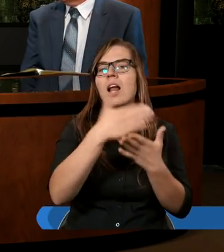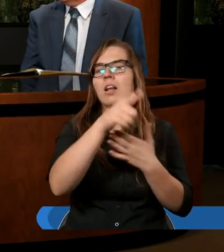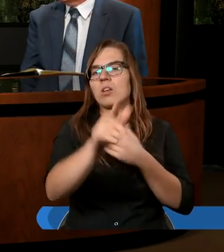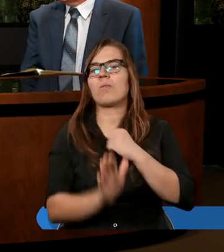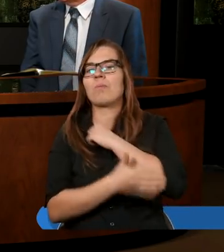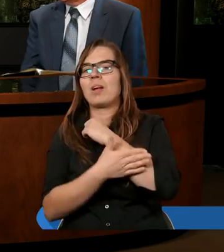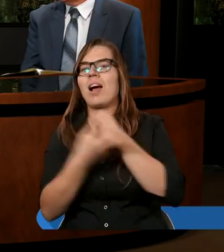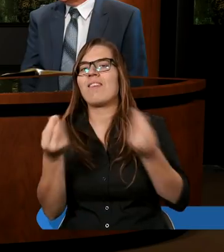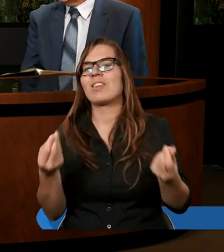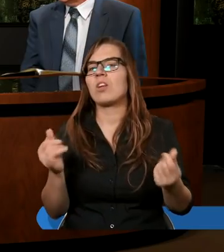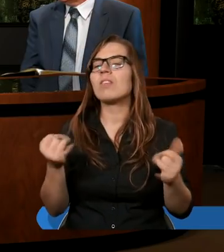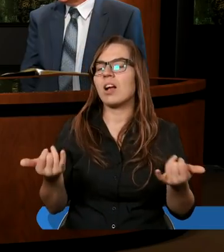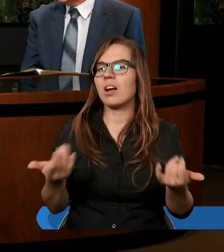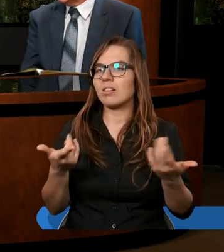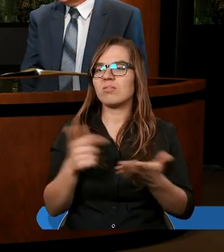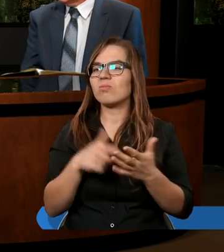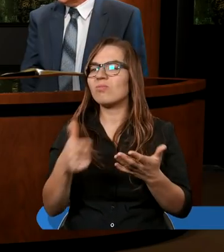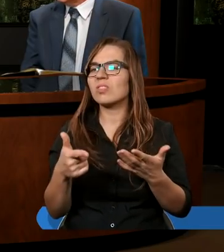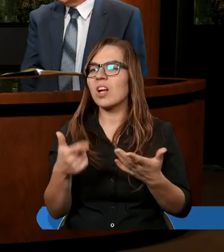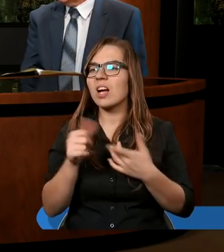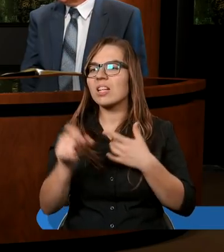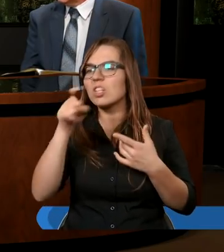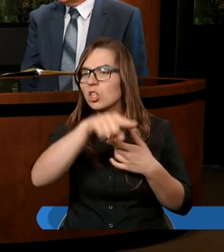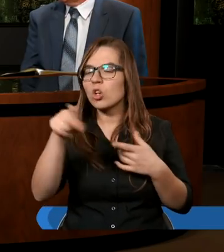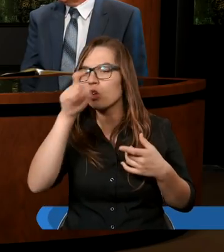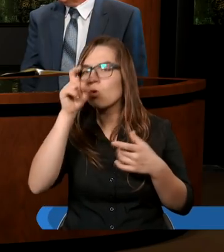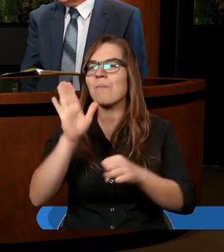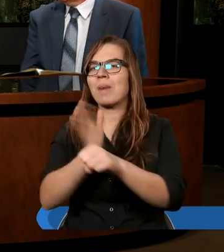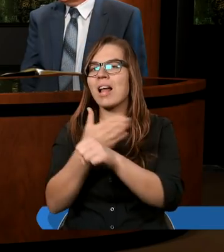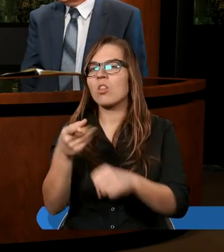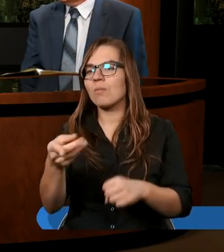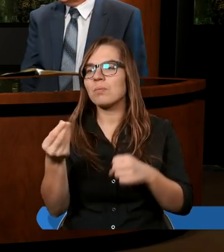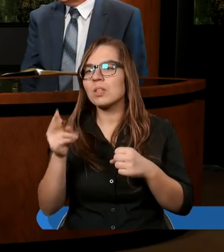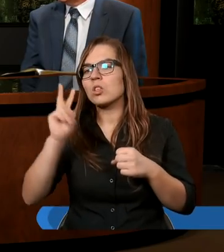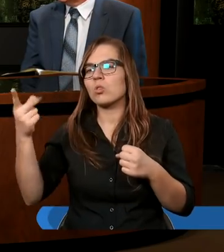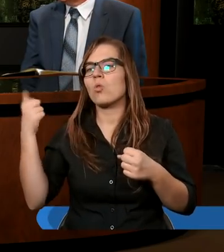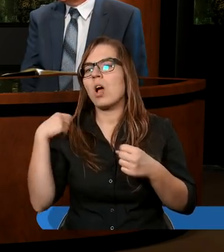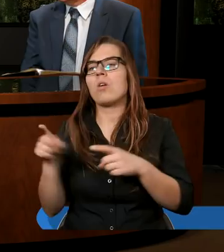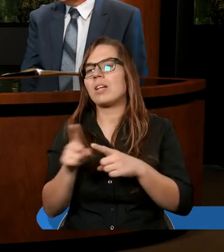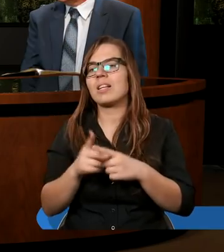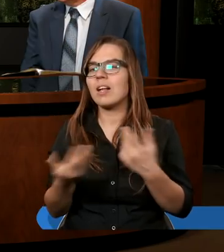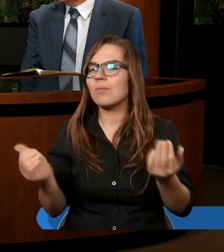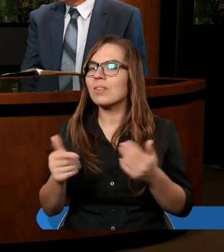wspierali finansowo. To oznacza, że ten człowiek marnowałby pieniądze tych drugich ludzi.